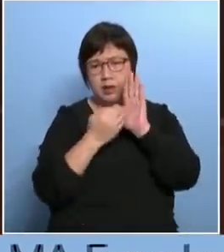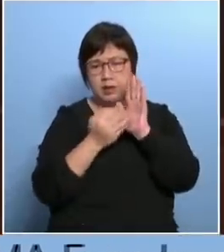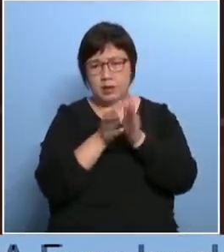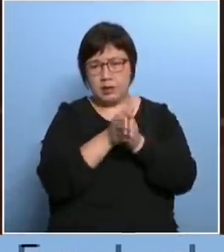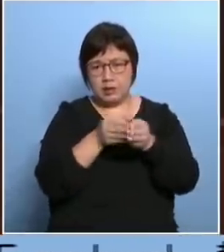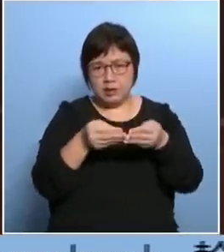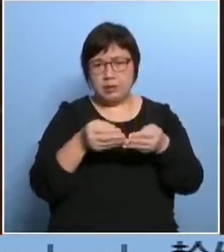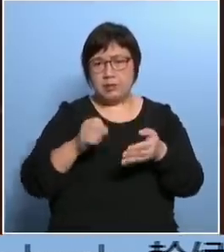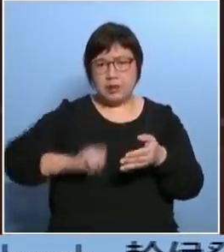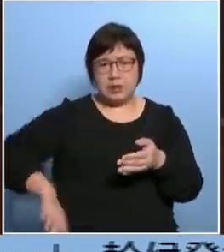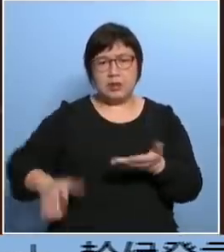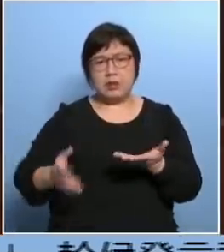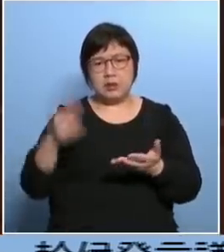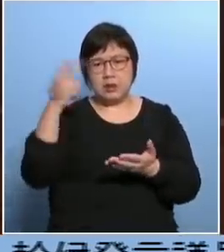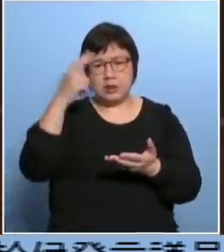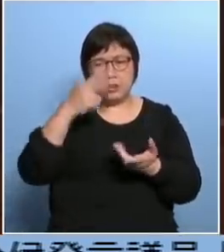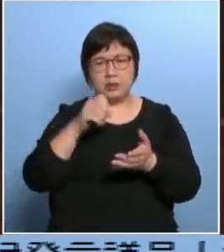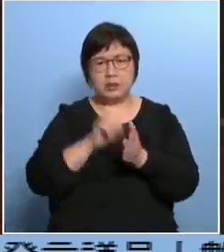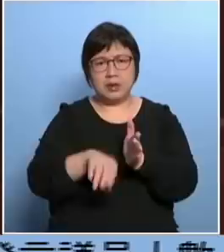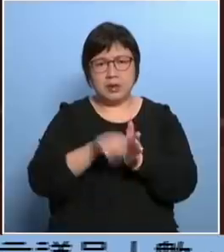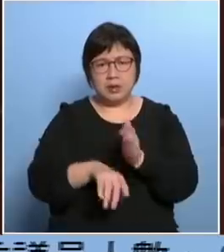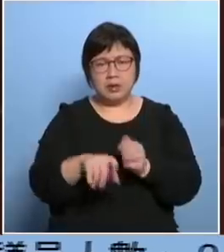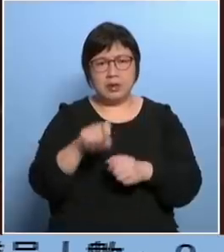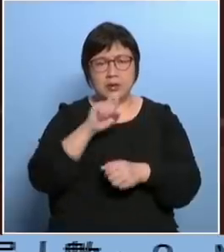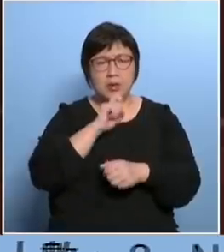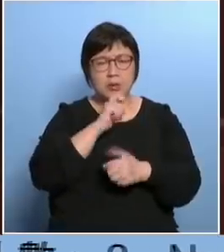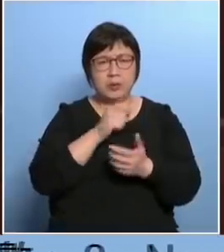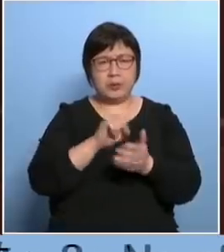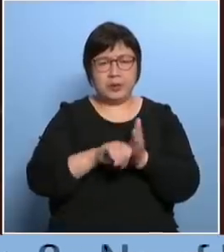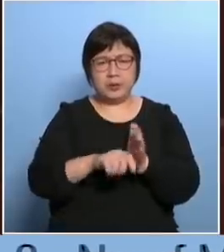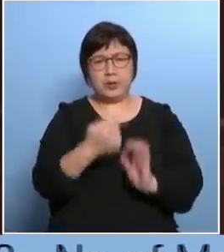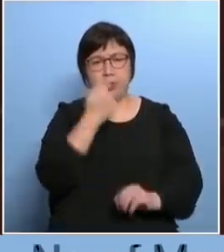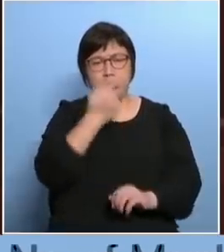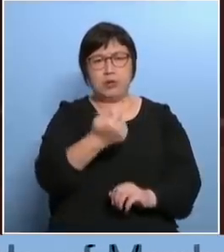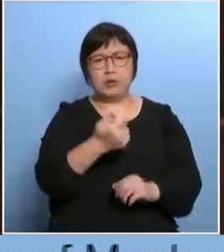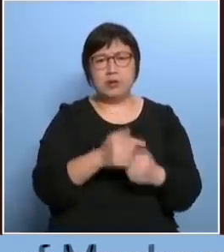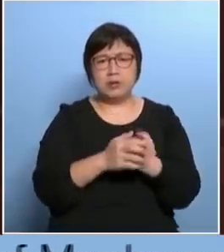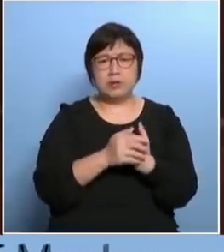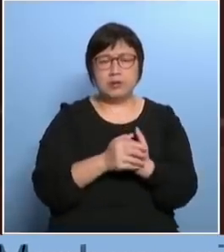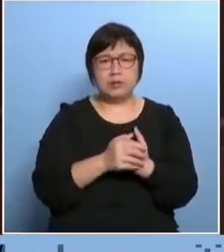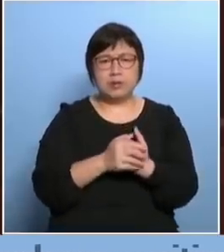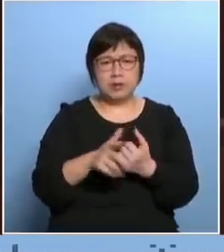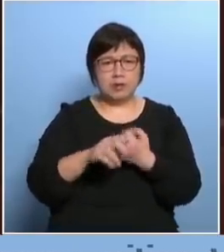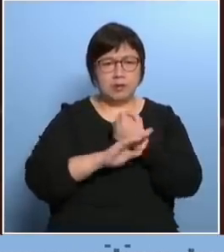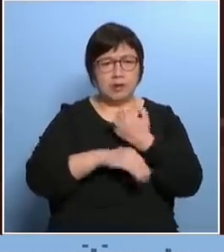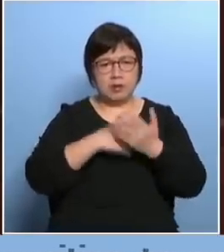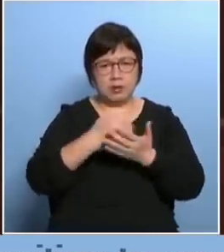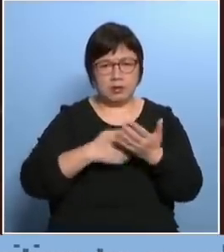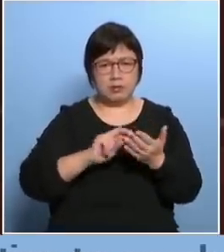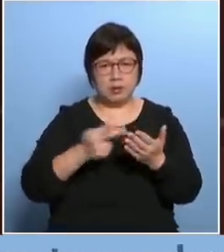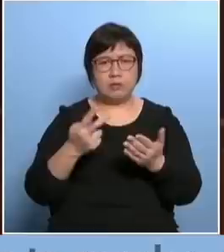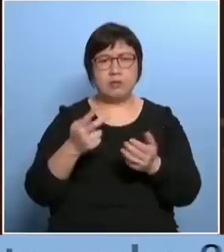整天都不见东这些选举资料的黑洞这个选举事务处根本就是那你为什么不去在这个条例修订的时候